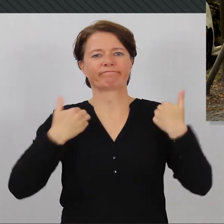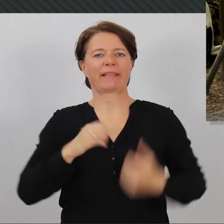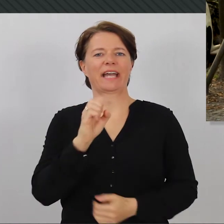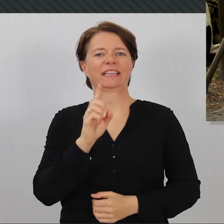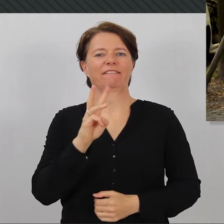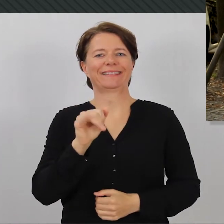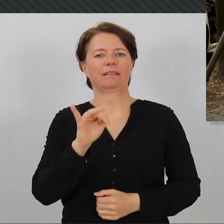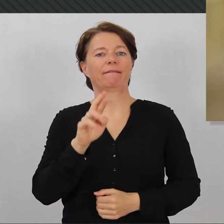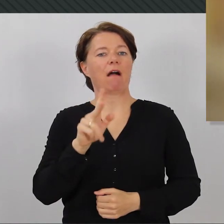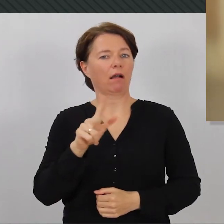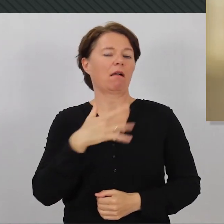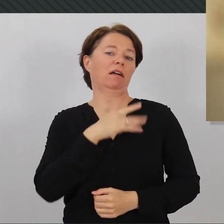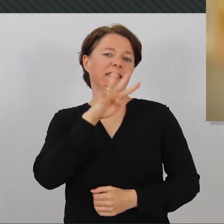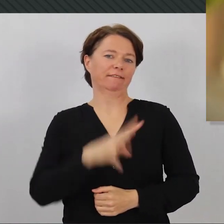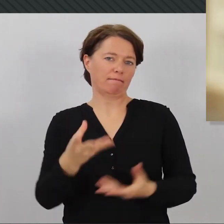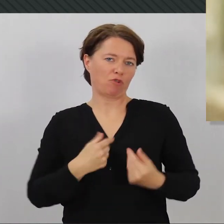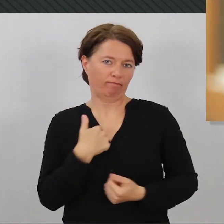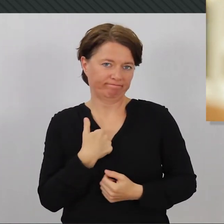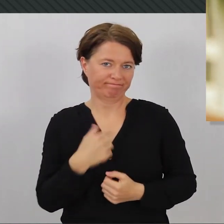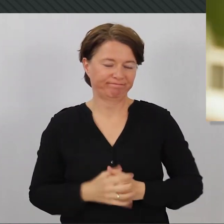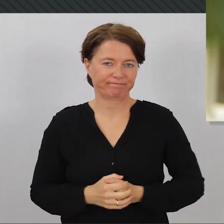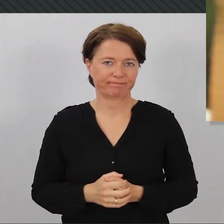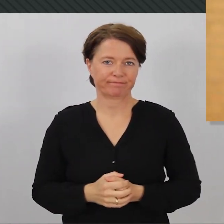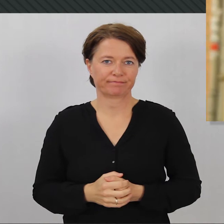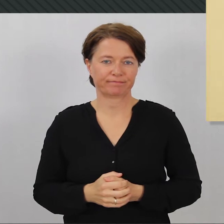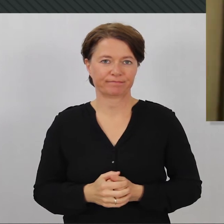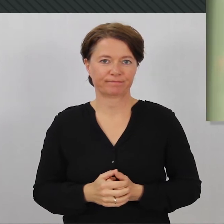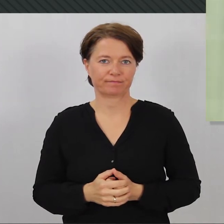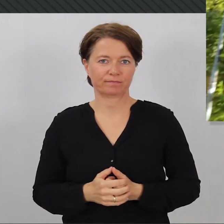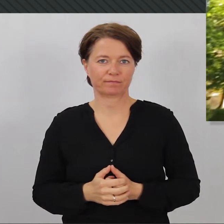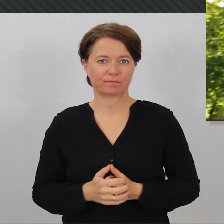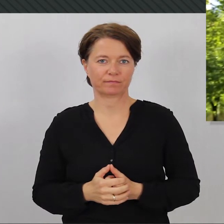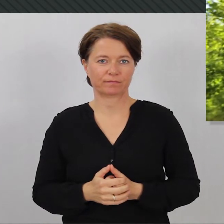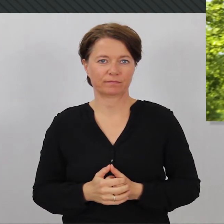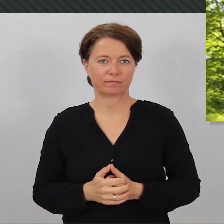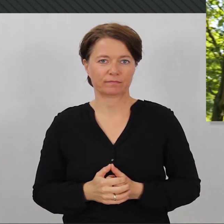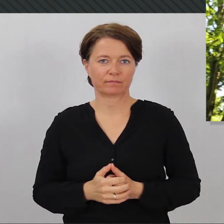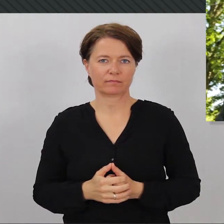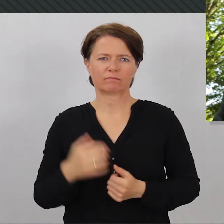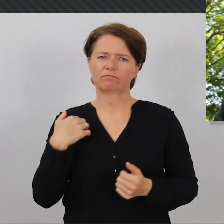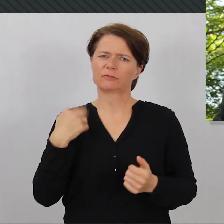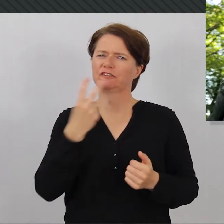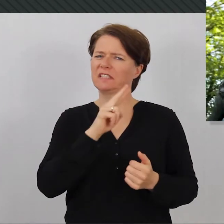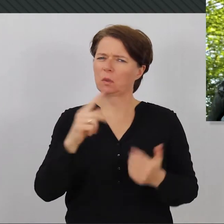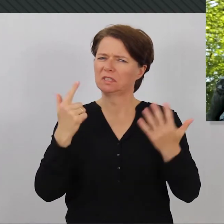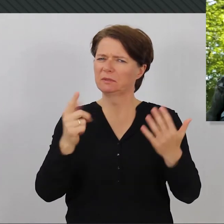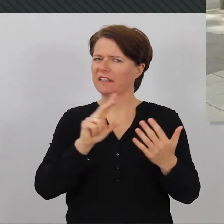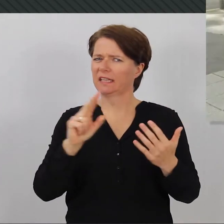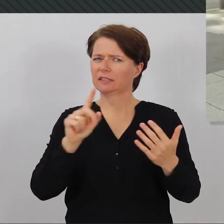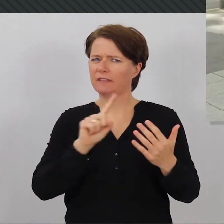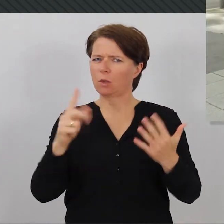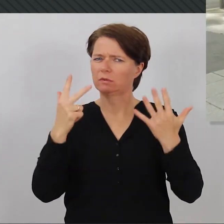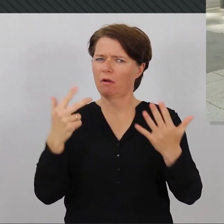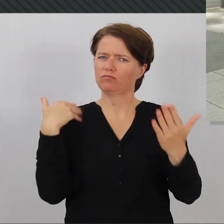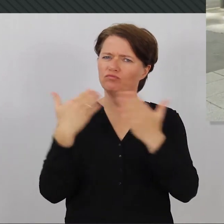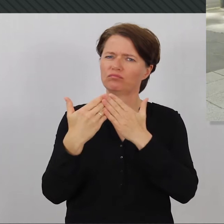Mein Name ist Edwin Frank. Ich bekomme Hartz IV. Seit 2007, 2008 bin ich auf Dauer arbeitslos.